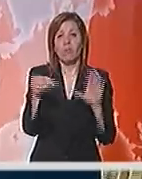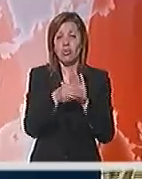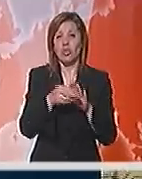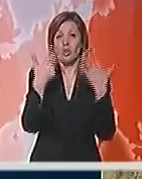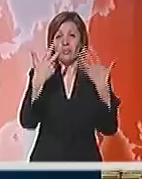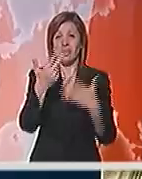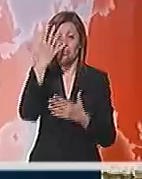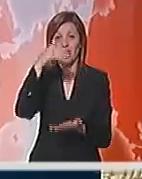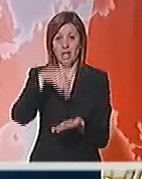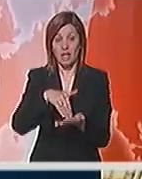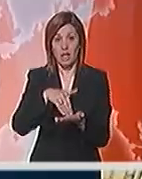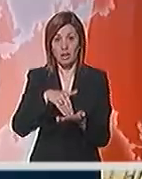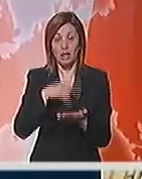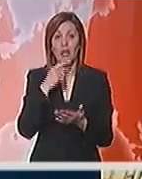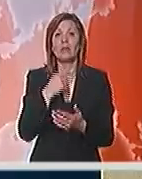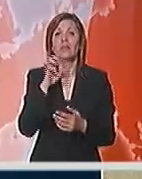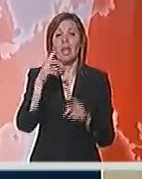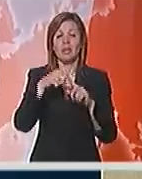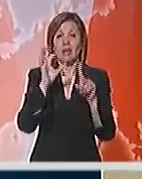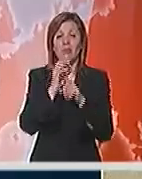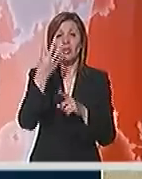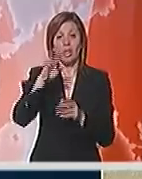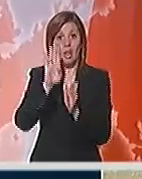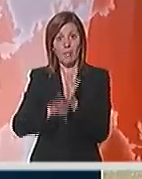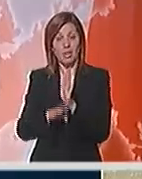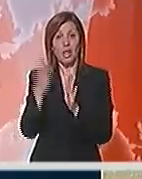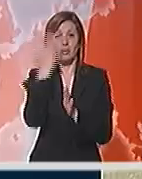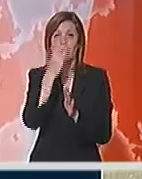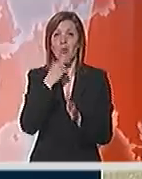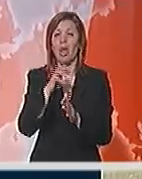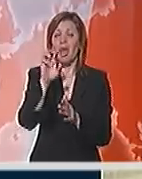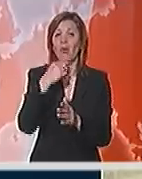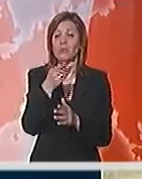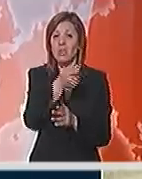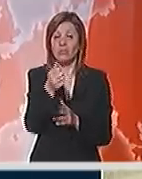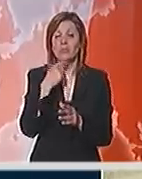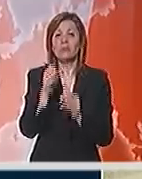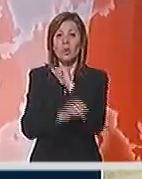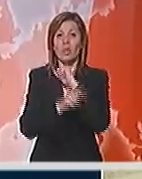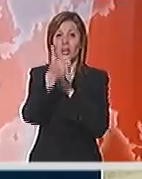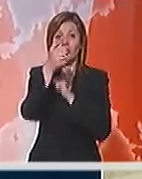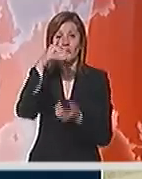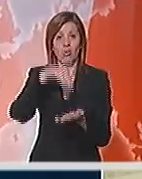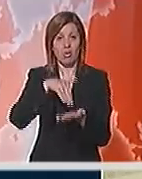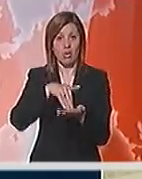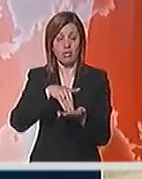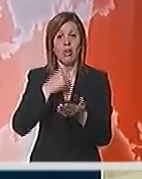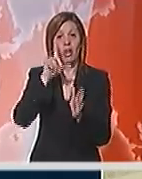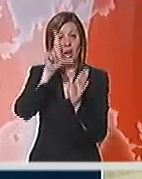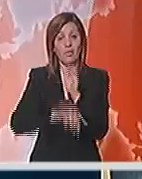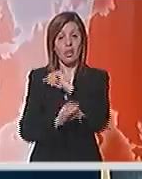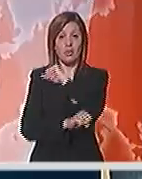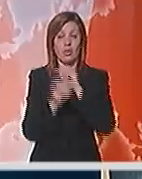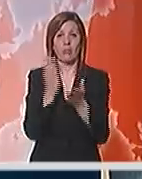85 hiljada, na ETF 4 hiljade manje, dok će školarina na ekonomskom fakultetu koštati 100 hiljada. Najjeftinije